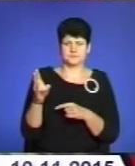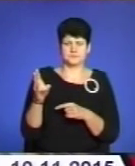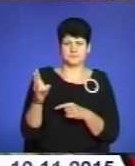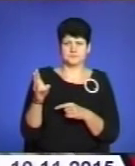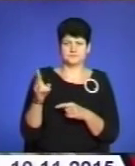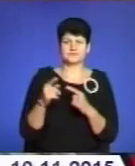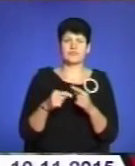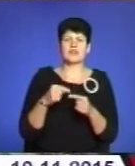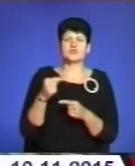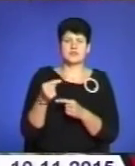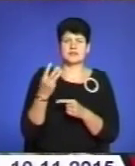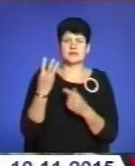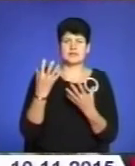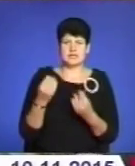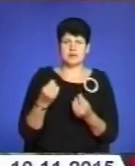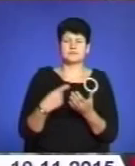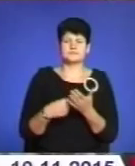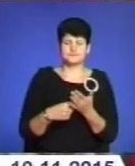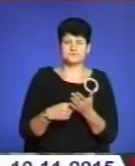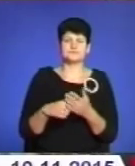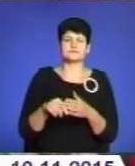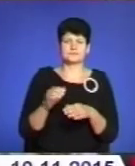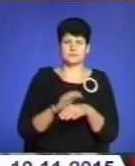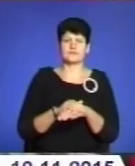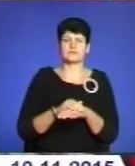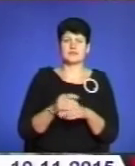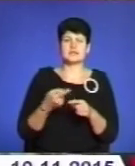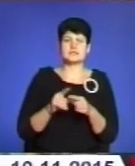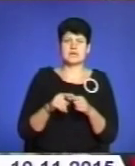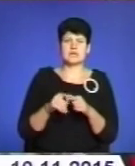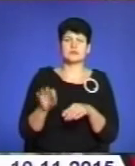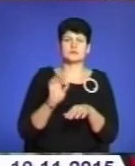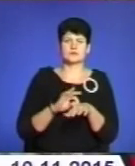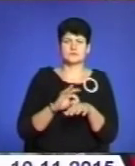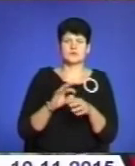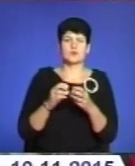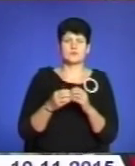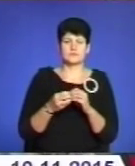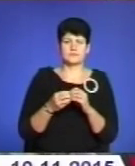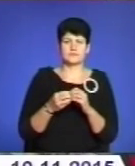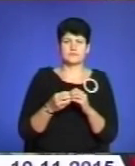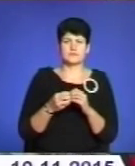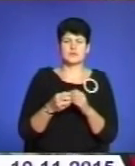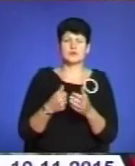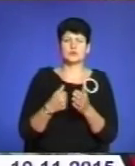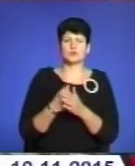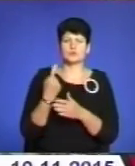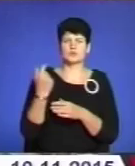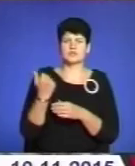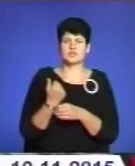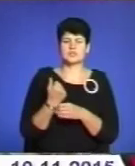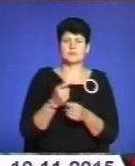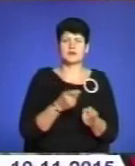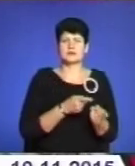Через три дня нам підтвердив Київ теж цей діагноз. Через до тижня часу ми його